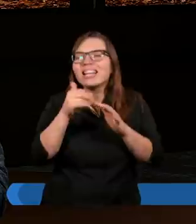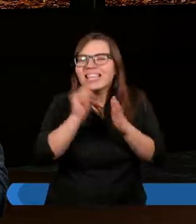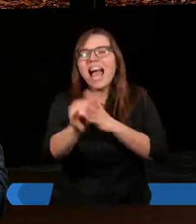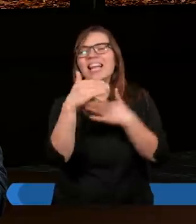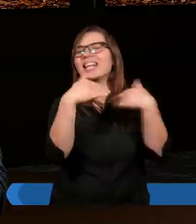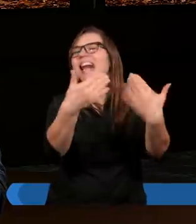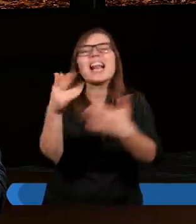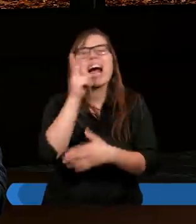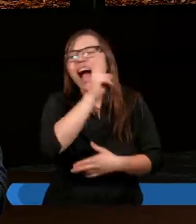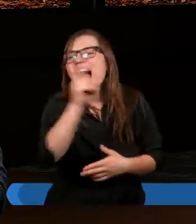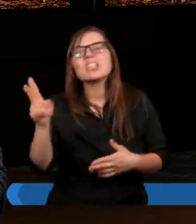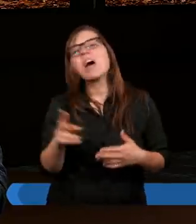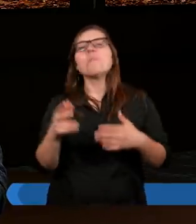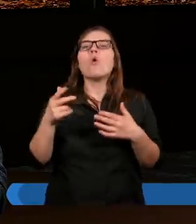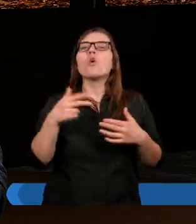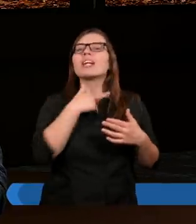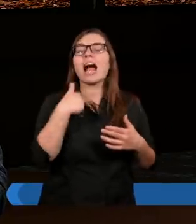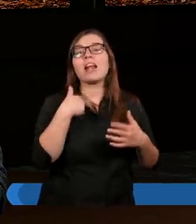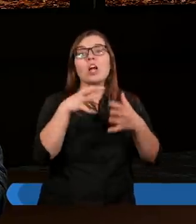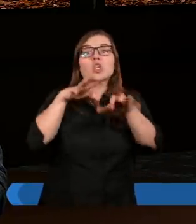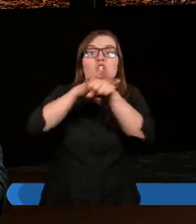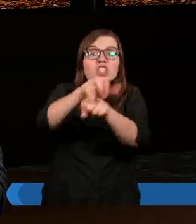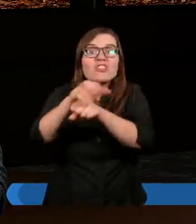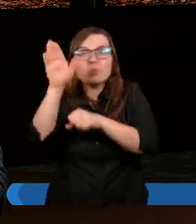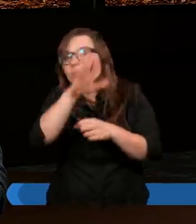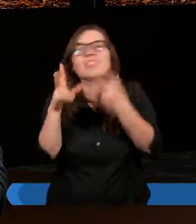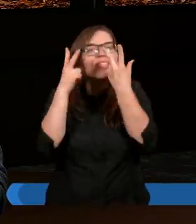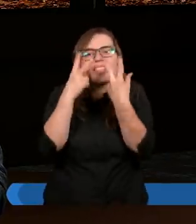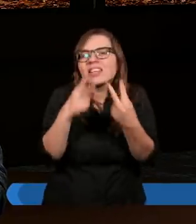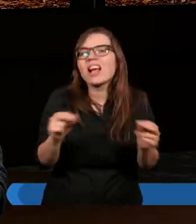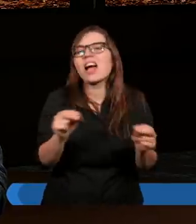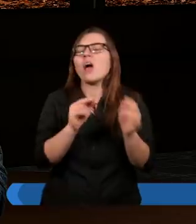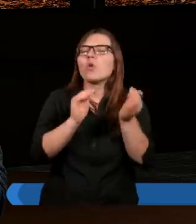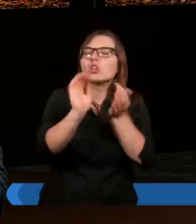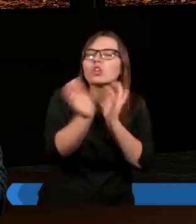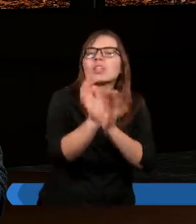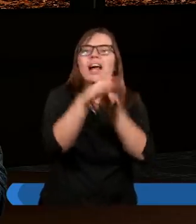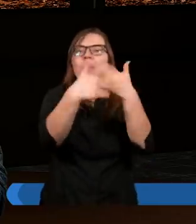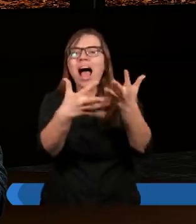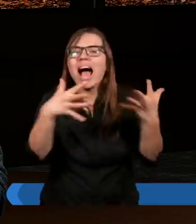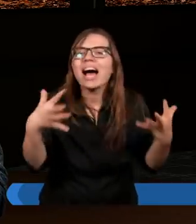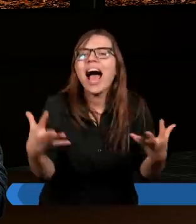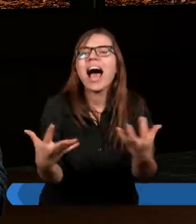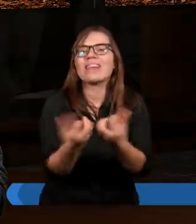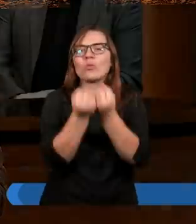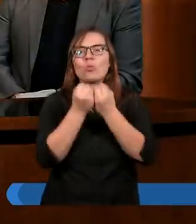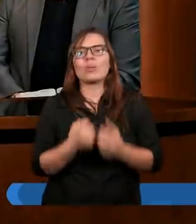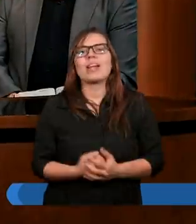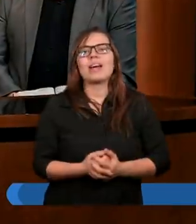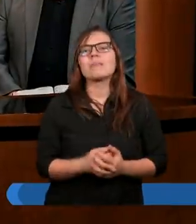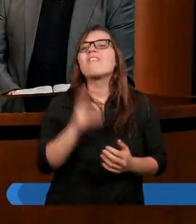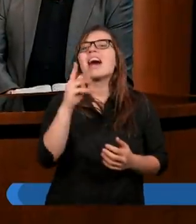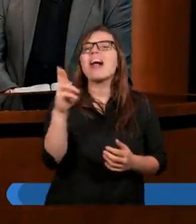Nie wytrząsa się nad nami, tylko po prostu daje nam ratunek. Dziękuję bardzo,